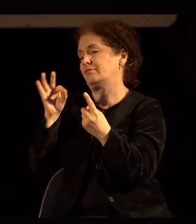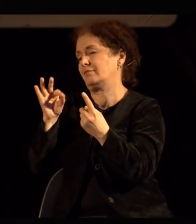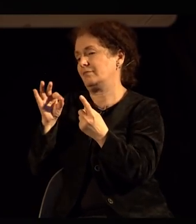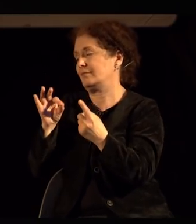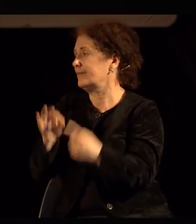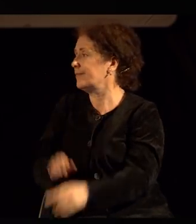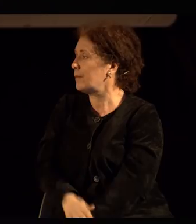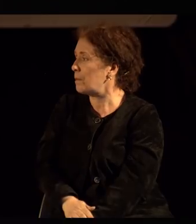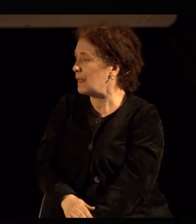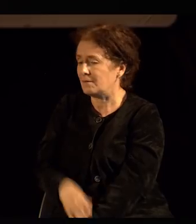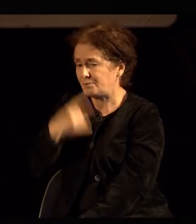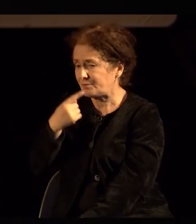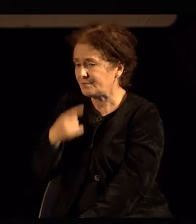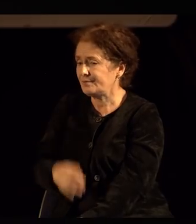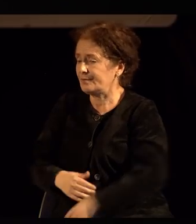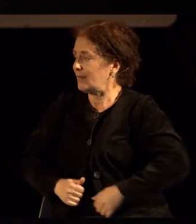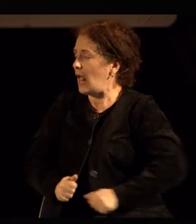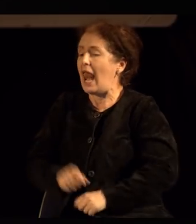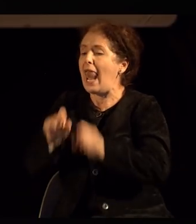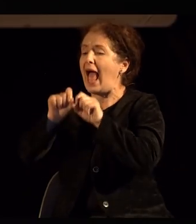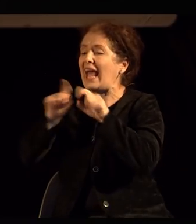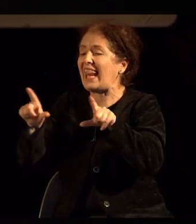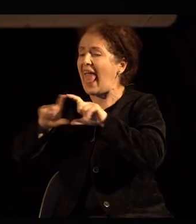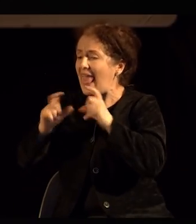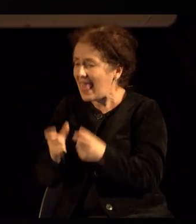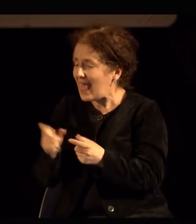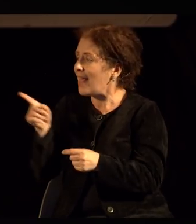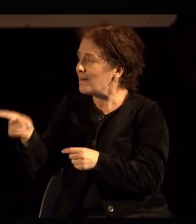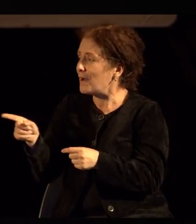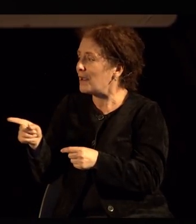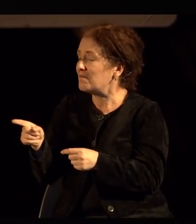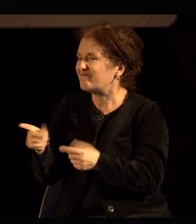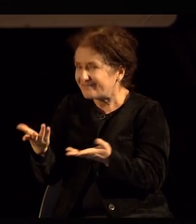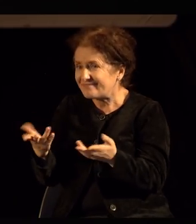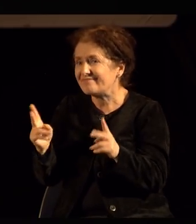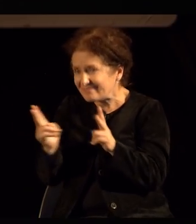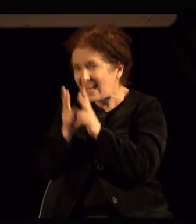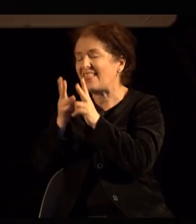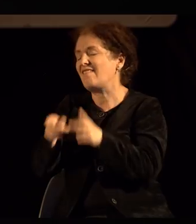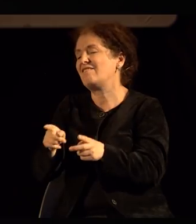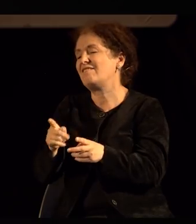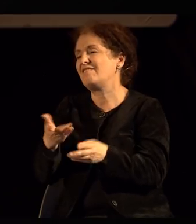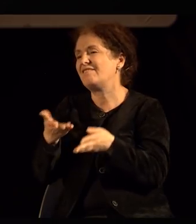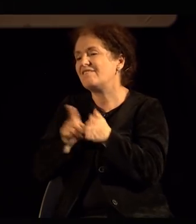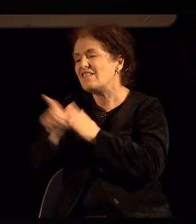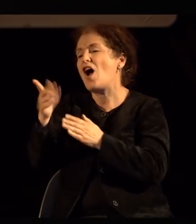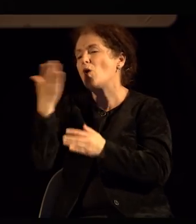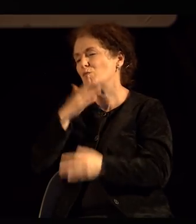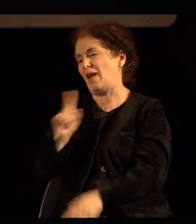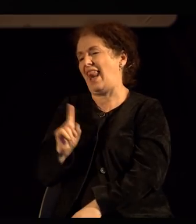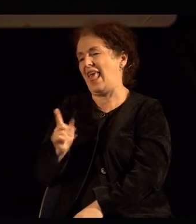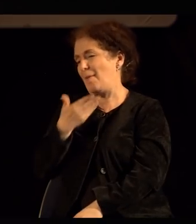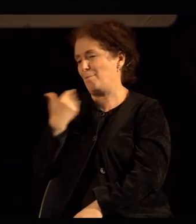Но, иако на крај тоа не ги вроди соплот, затоа што таму не